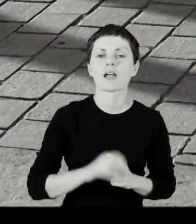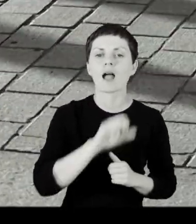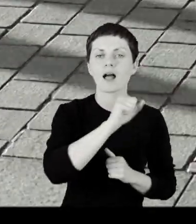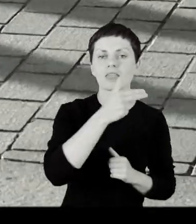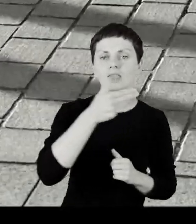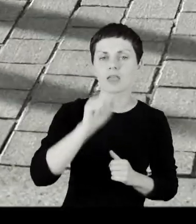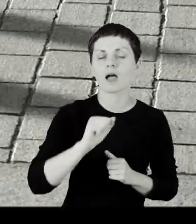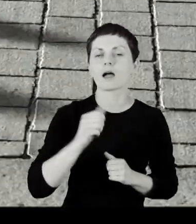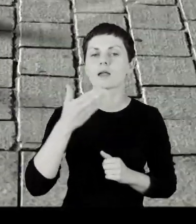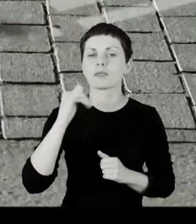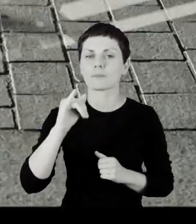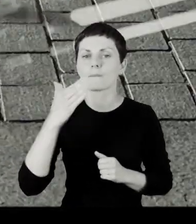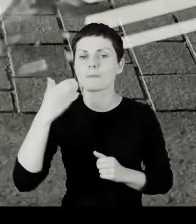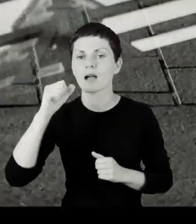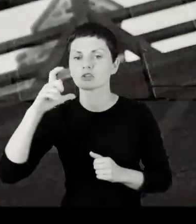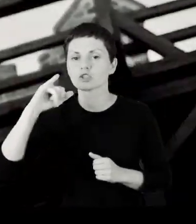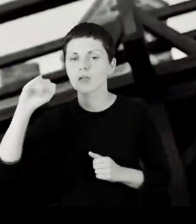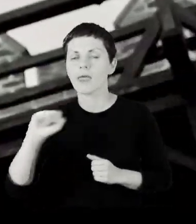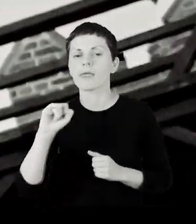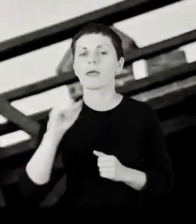Anna i Maciej Manieccy.